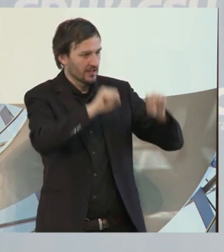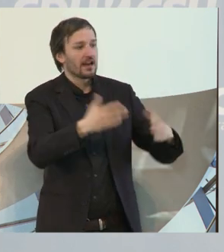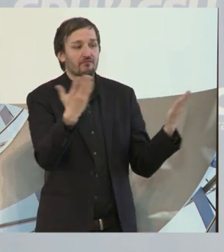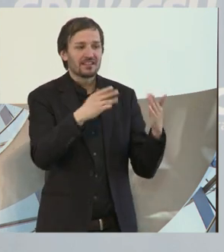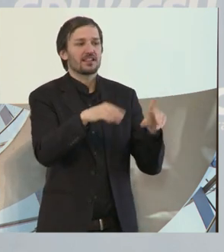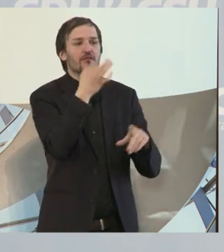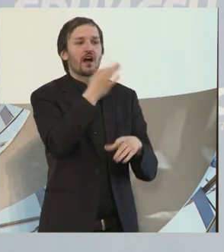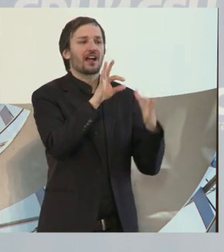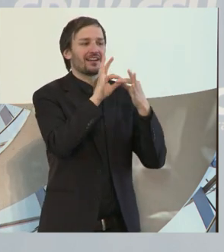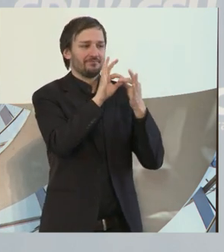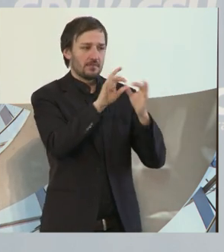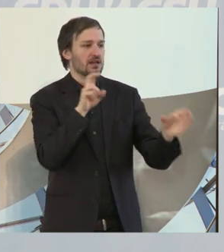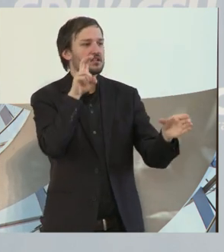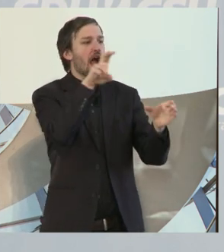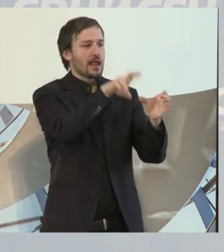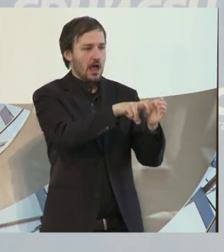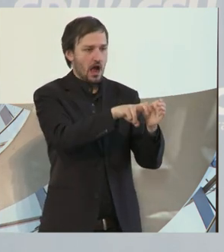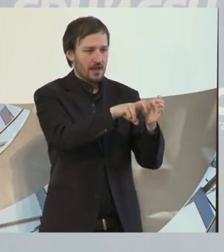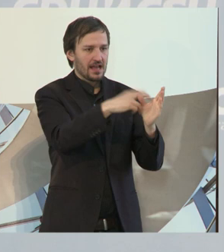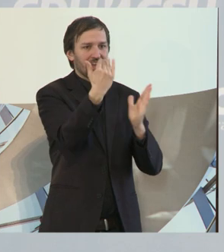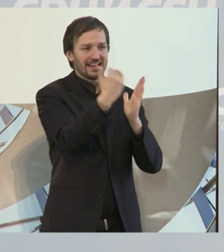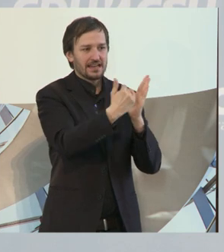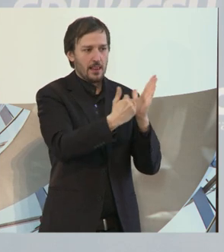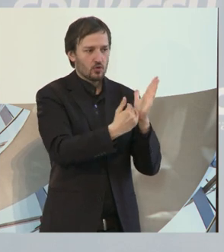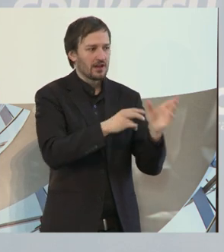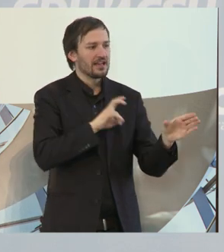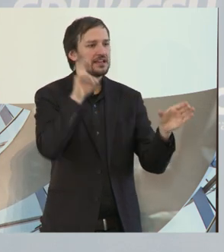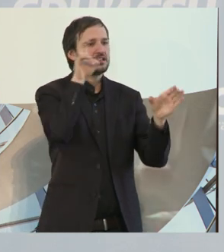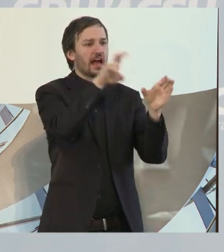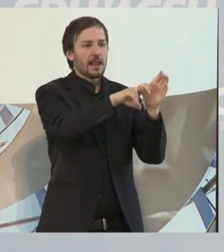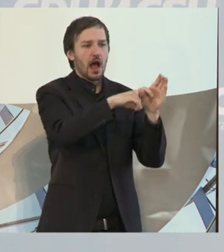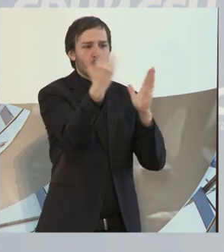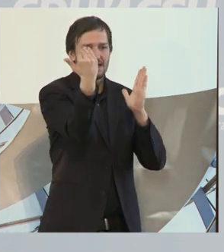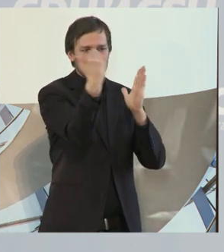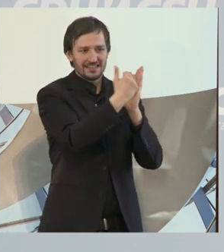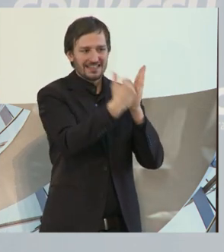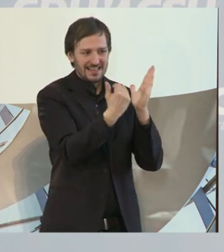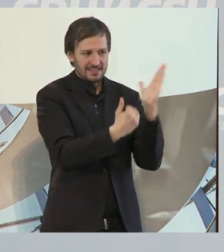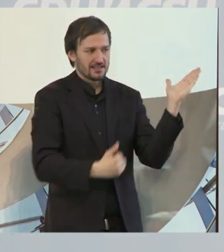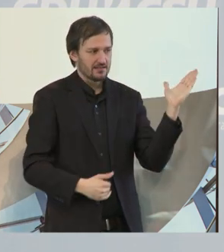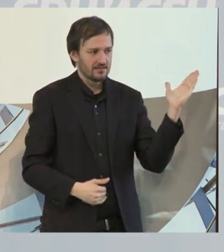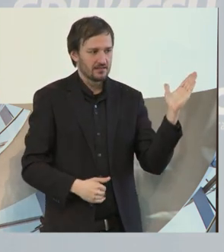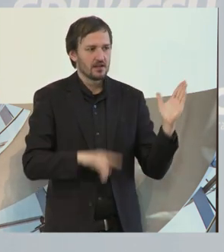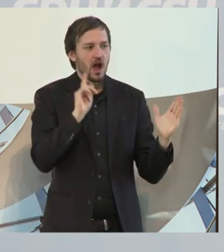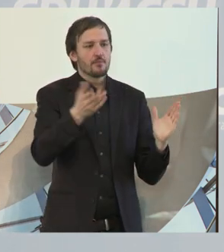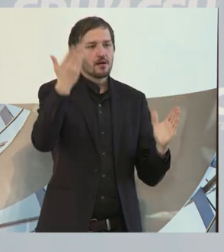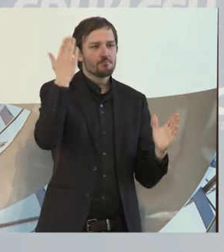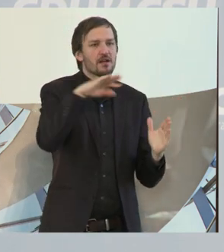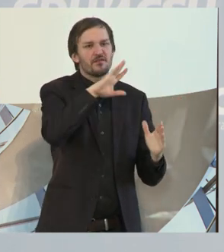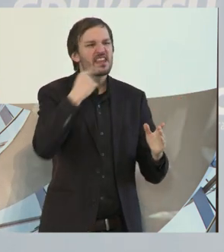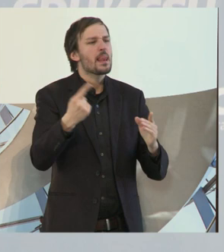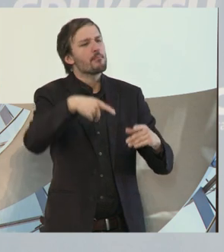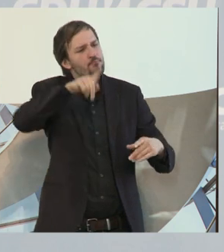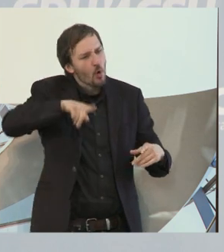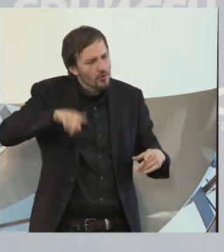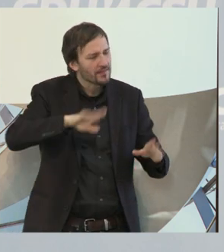Teilhaberegelungen des Teilhabegesetzes. Aber es gibt auch seit Monaten ein Angebot des Bundes,